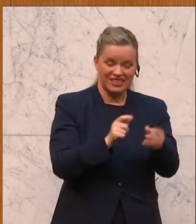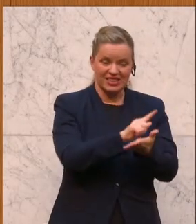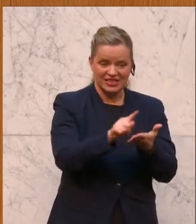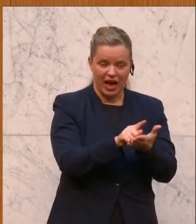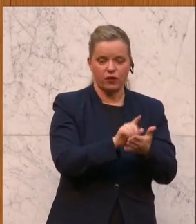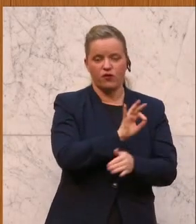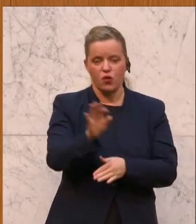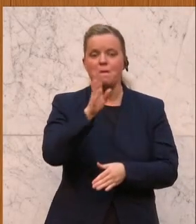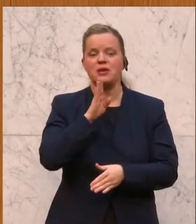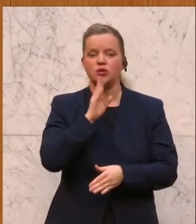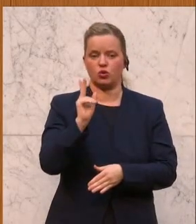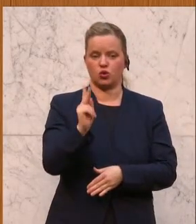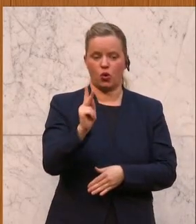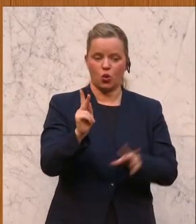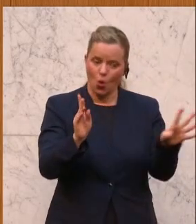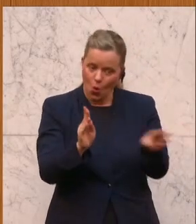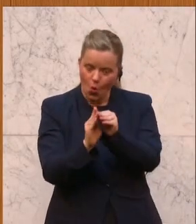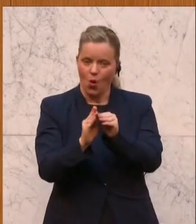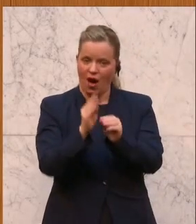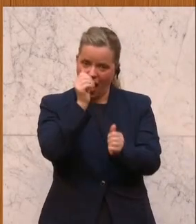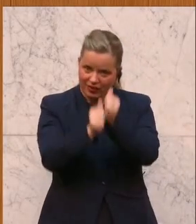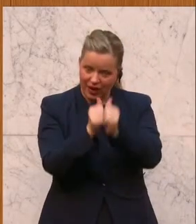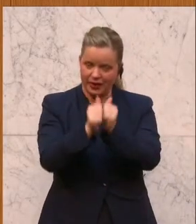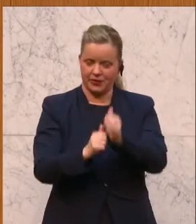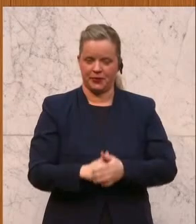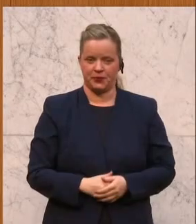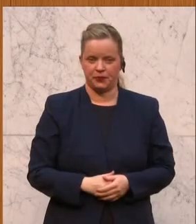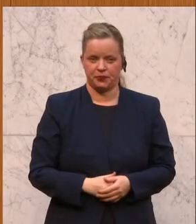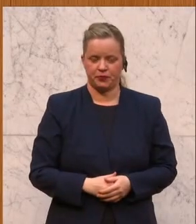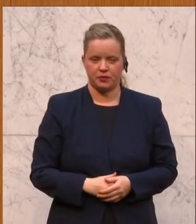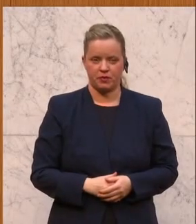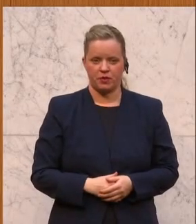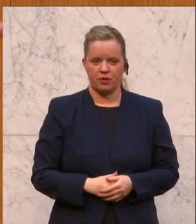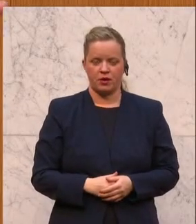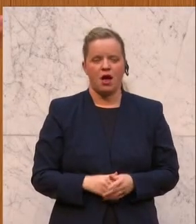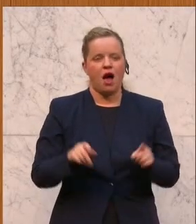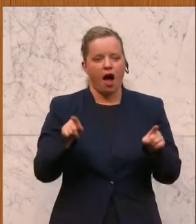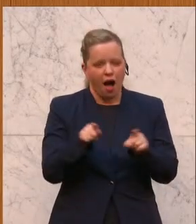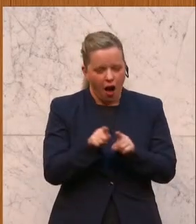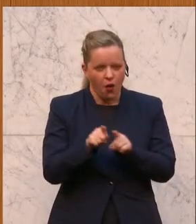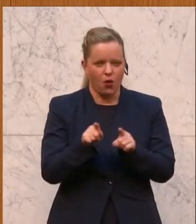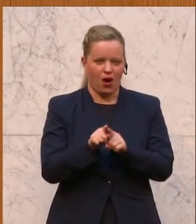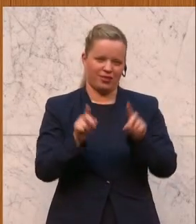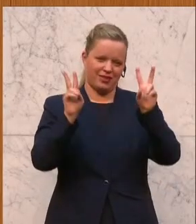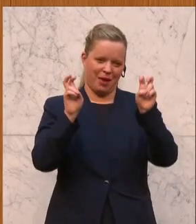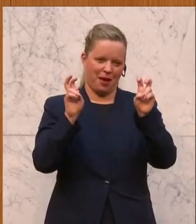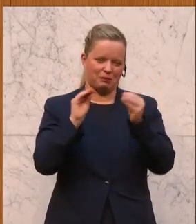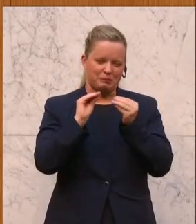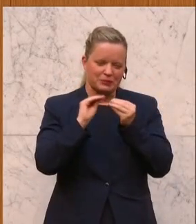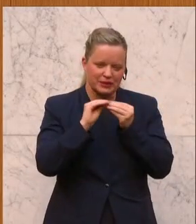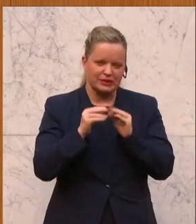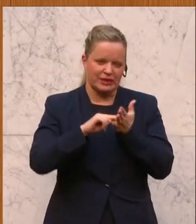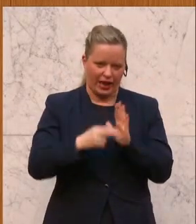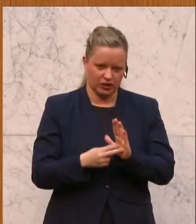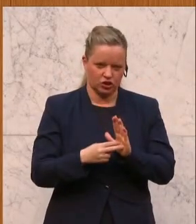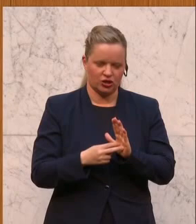Pensionskonto besser anzurechnen. Auch ein Thema, das vielleicht technisch ist, aber ich sage es noch einmal, aufgrund der